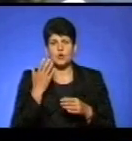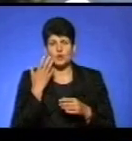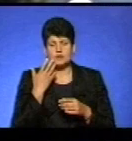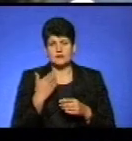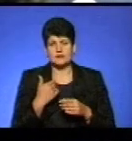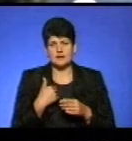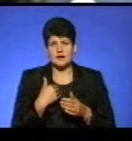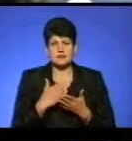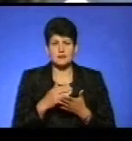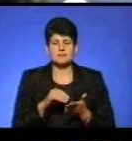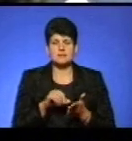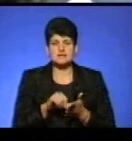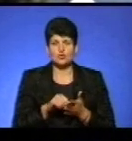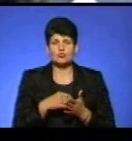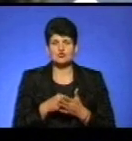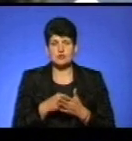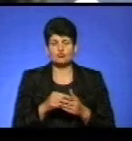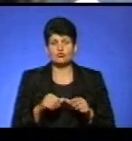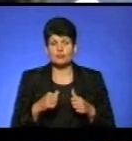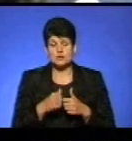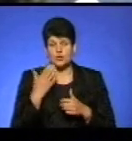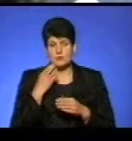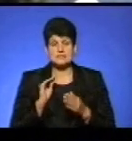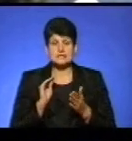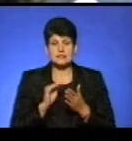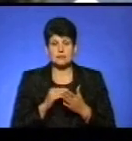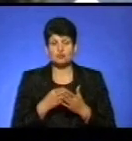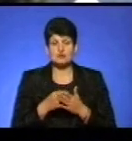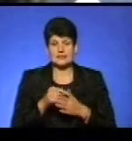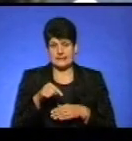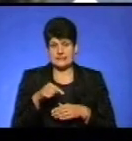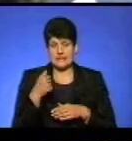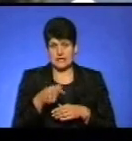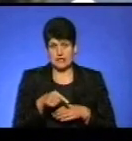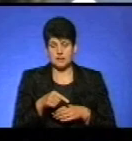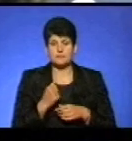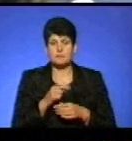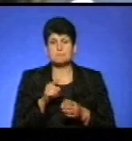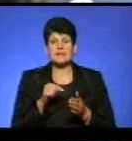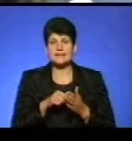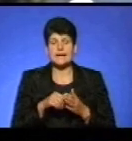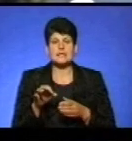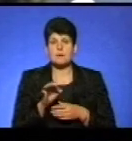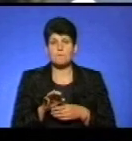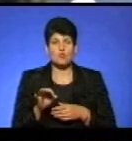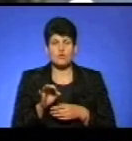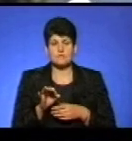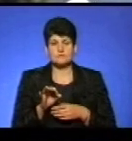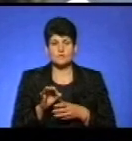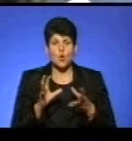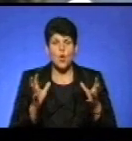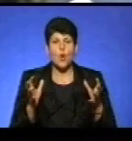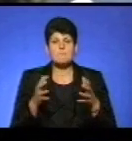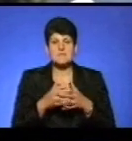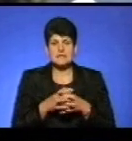Я представником бюджетної комісії, коли ми закладали бюджет на цей рік, питання про об